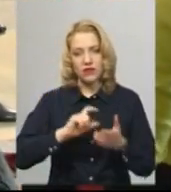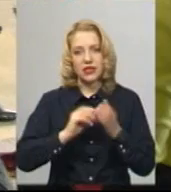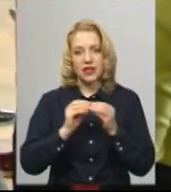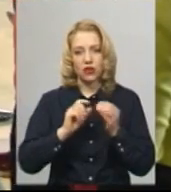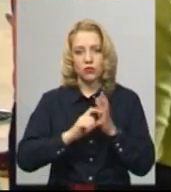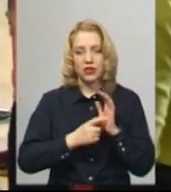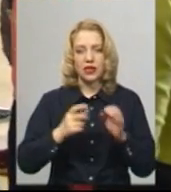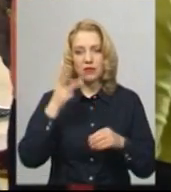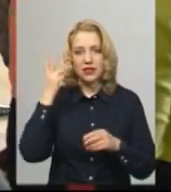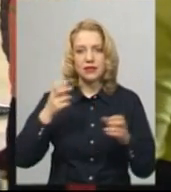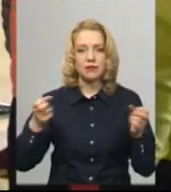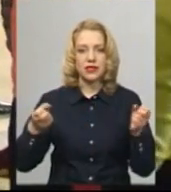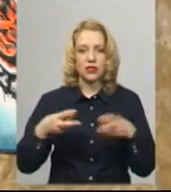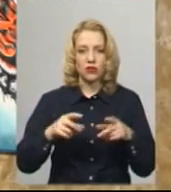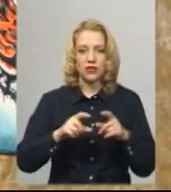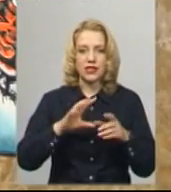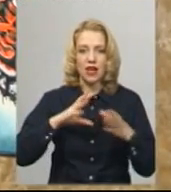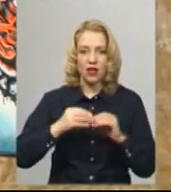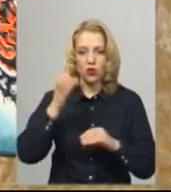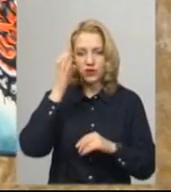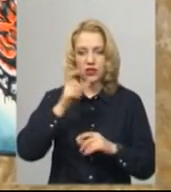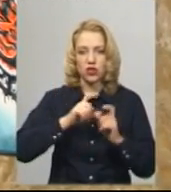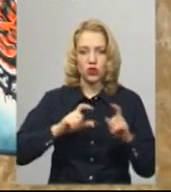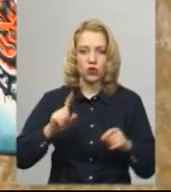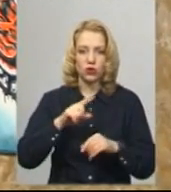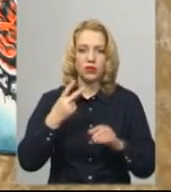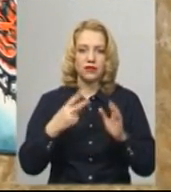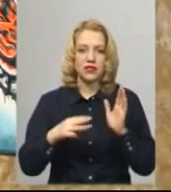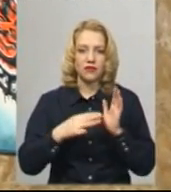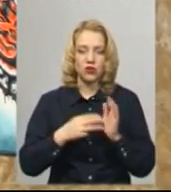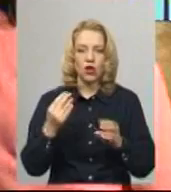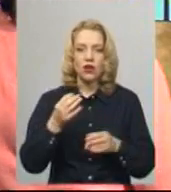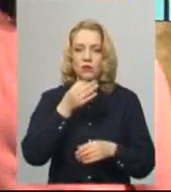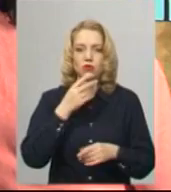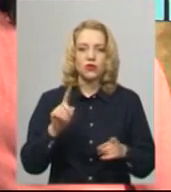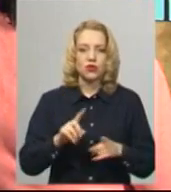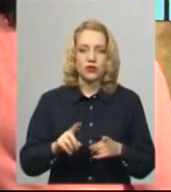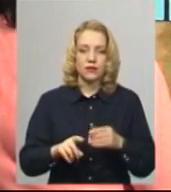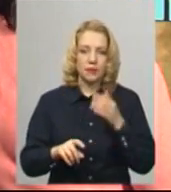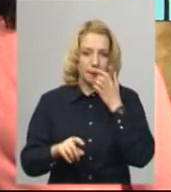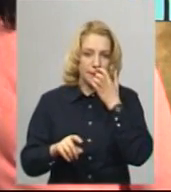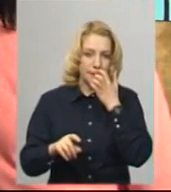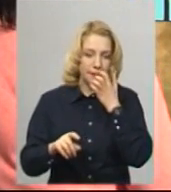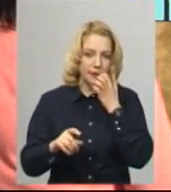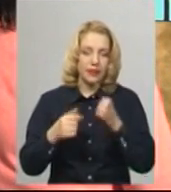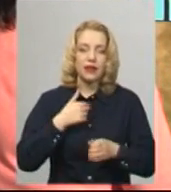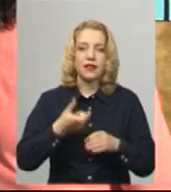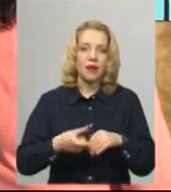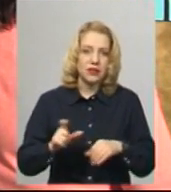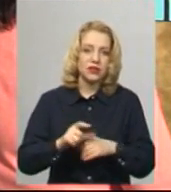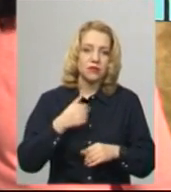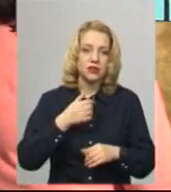Хмельницької спеціалізованої загальноосвітньої школи номер 27, розповідає про картину, яка найбільше сподобалась. Мені найбільше сподобалася робота